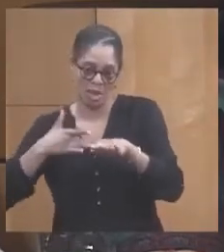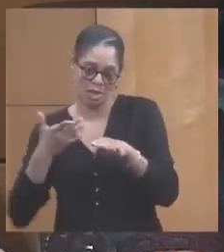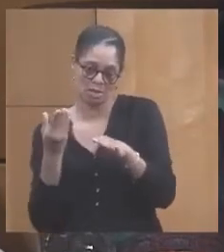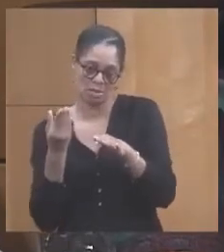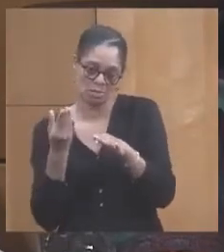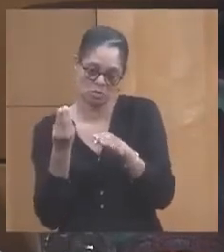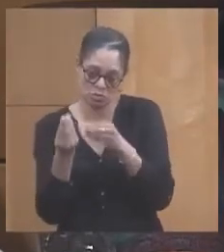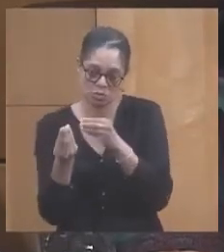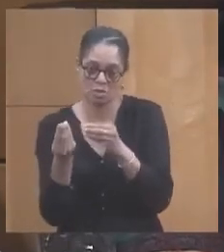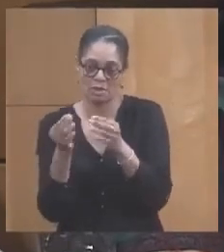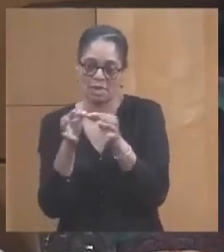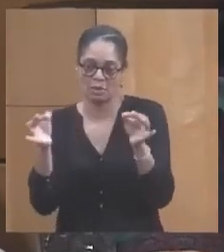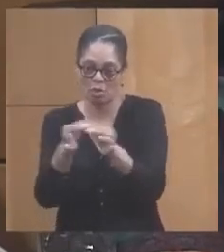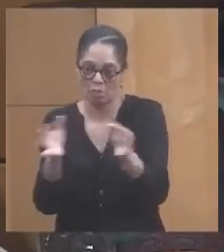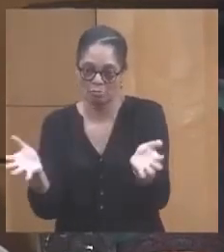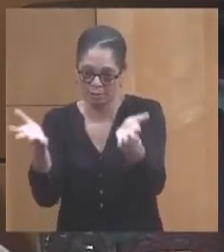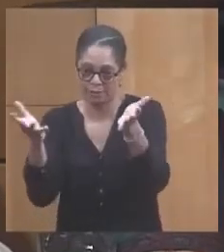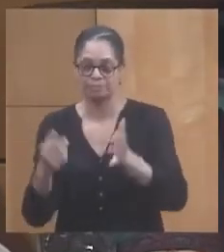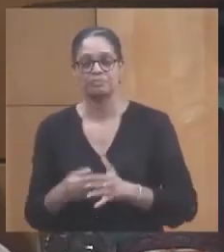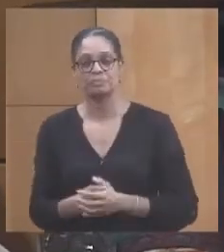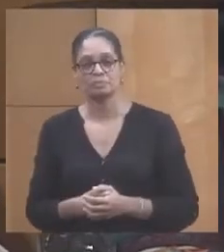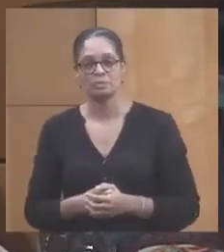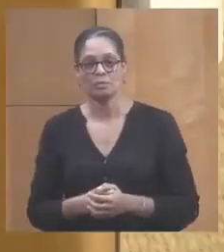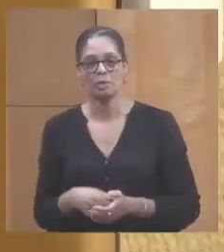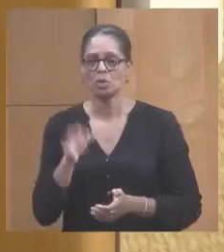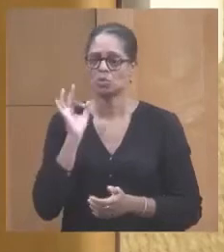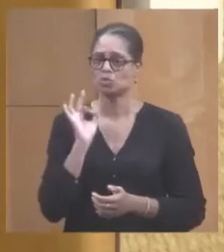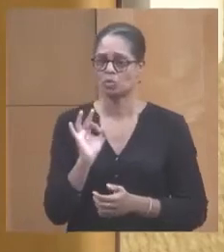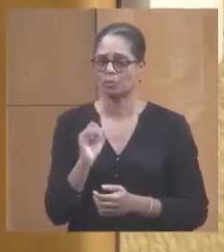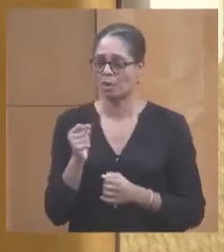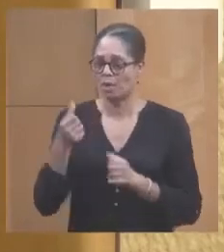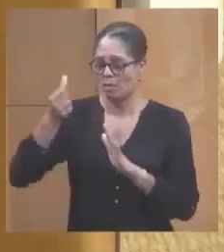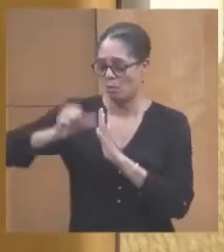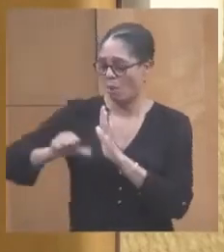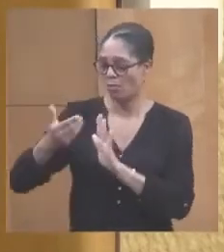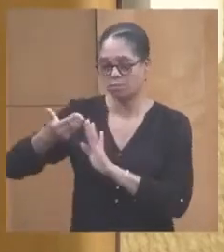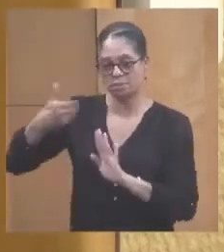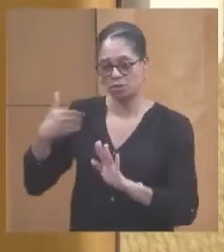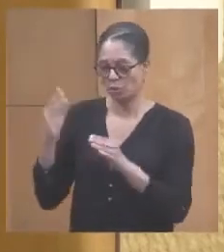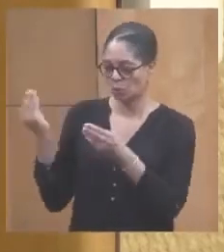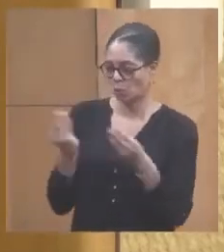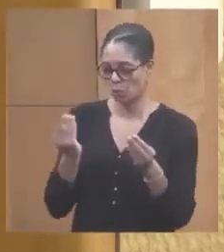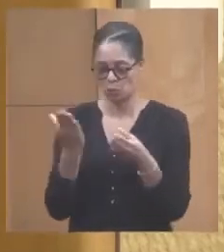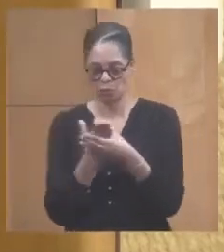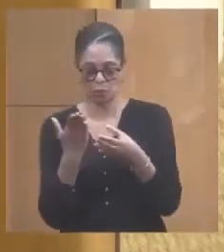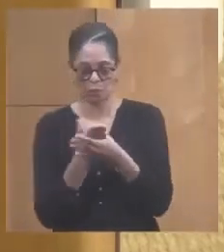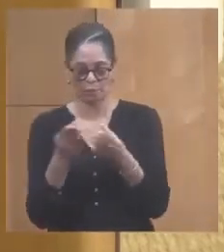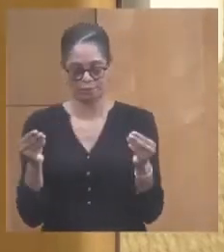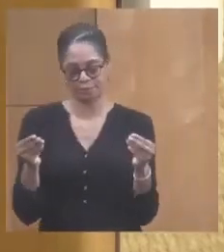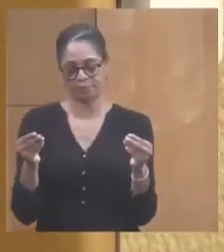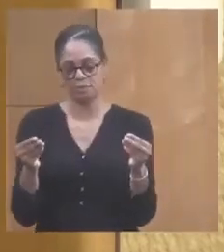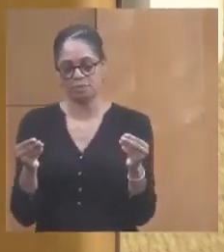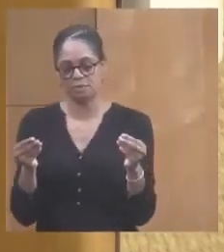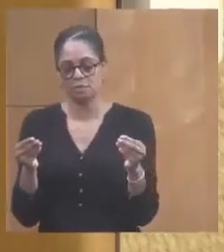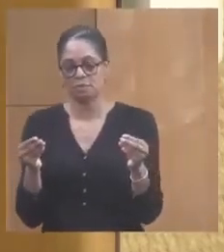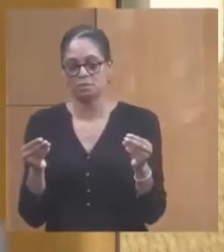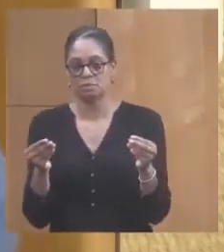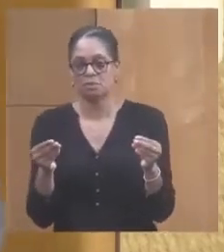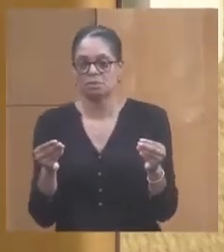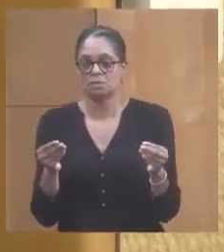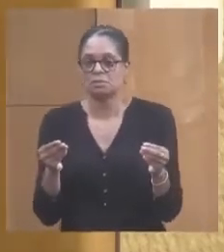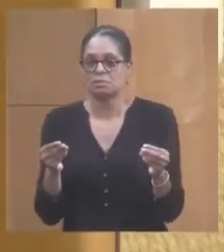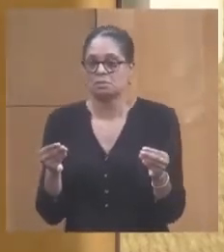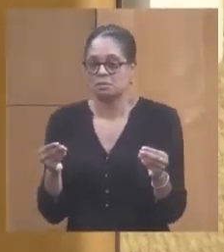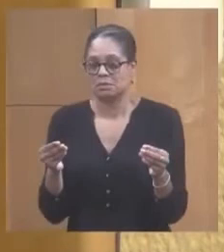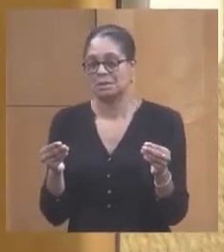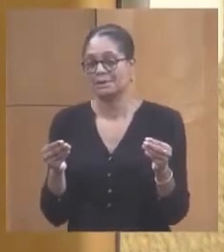fourni un document il y a quelques mois concernant cette affaire. je ne vous ferai pas le jure de vous dire